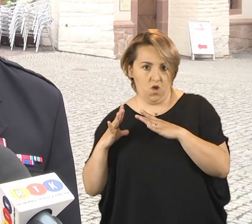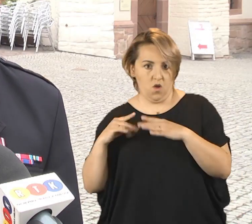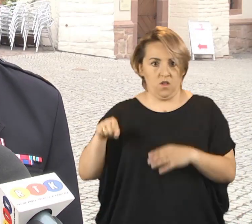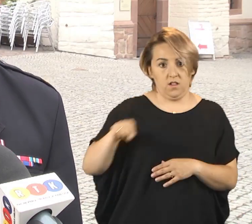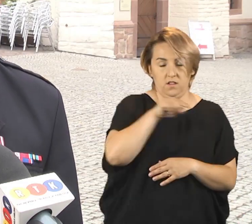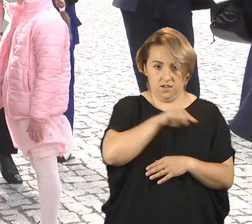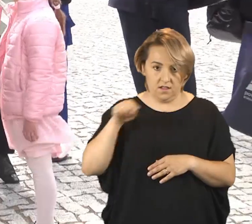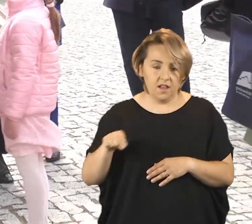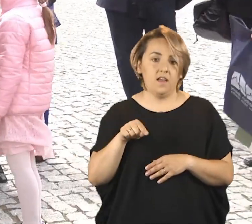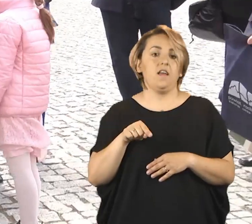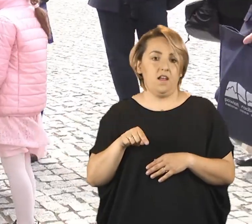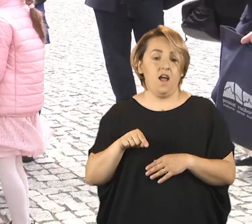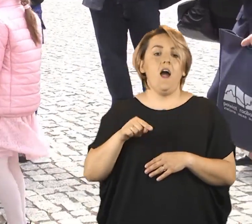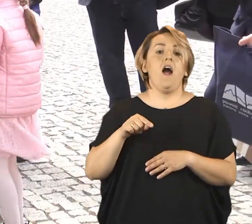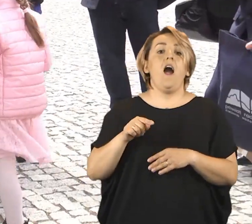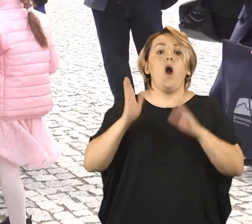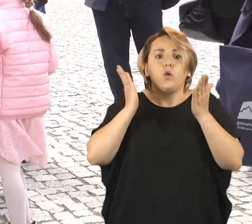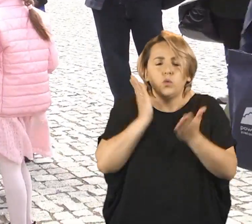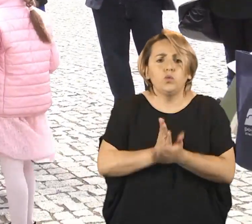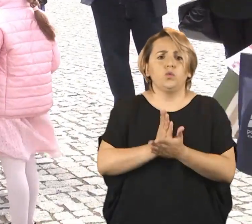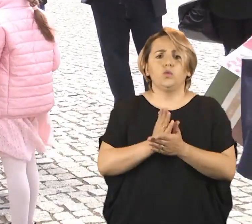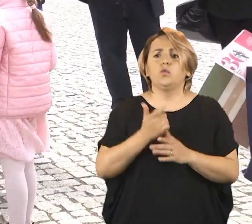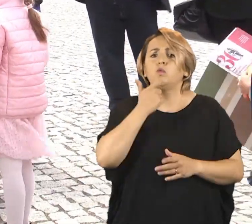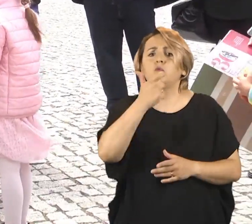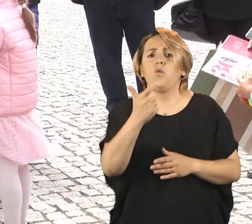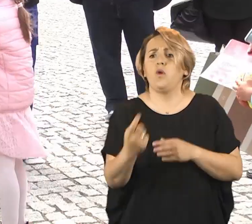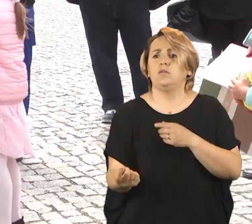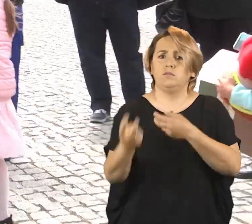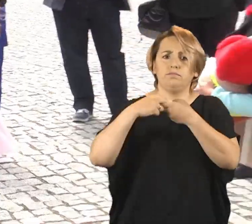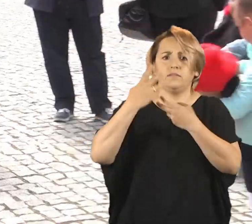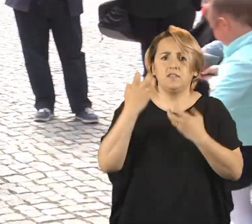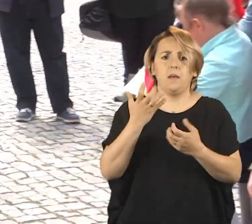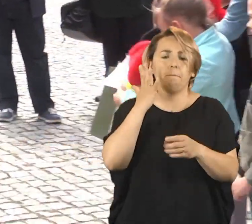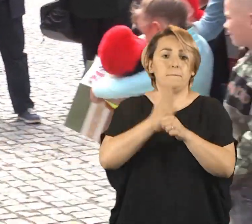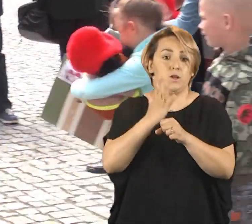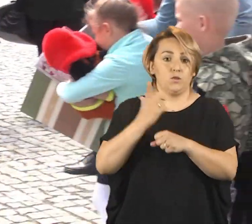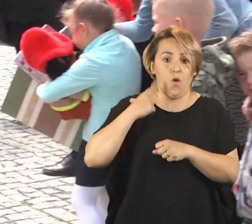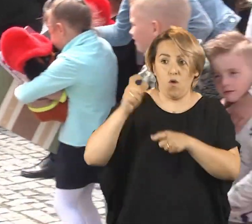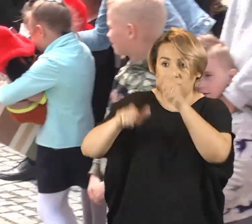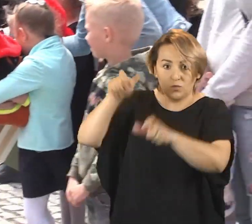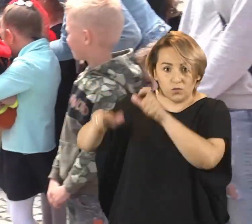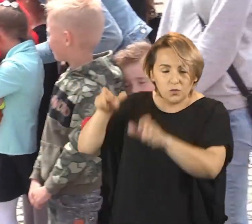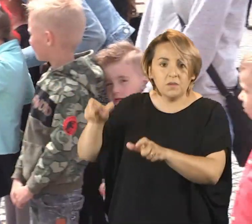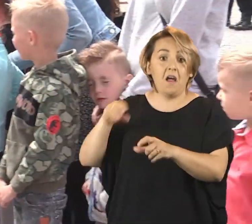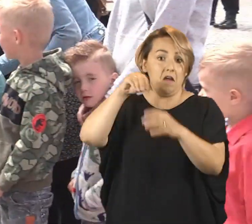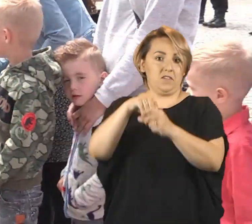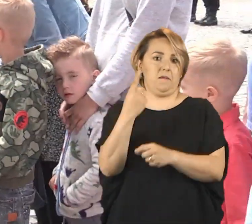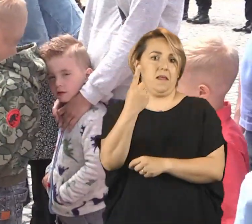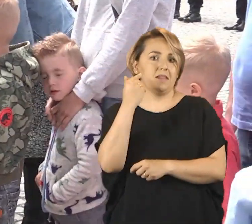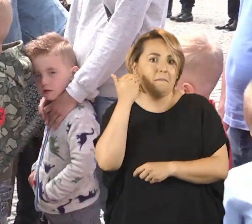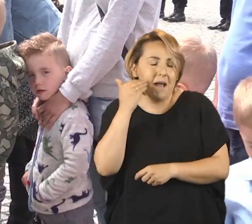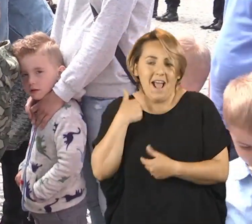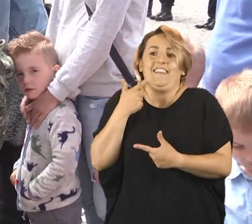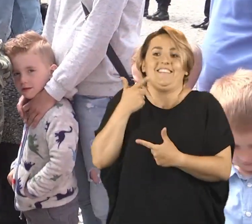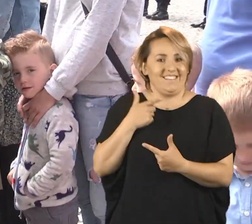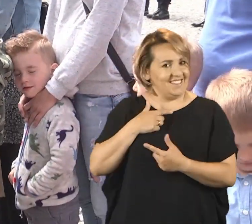wakaty można powiedzieć, dwa miejsca wolne. Na te dwa miejsca wolne było zgłoszonych ponad 50 osób. W tym jedna